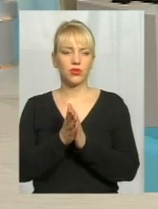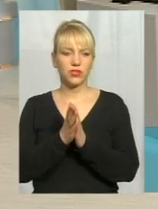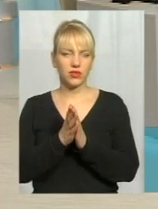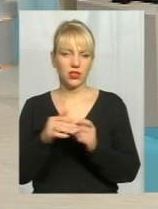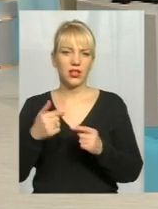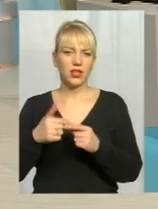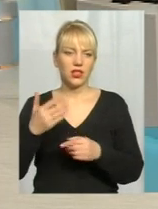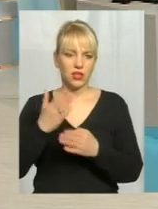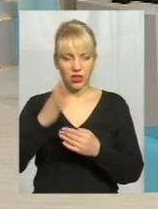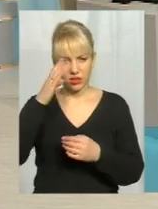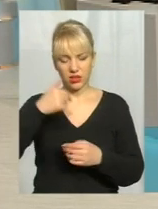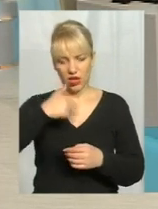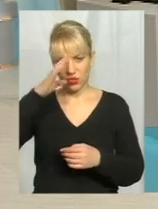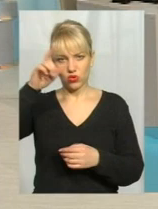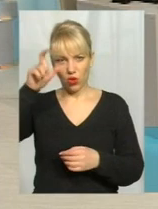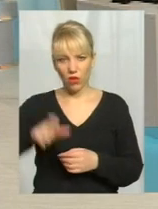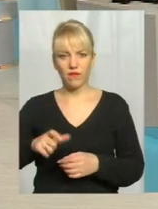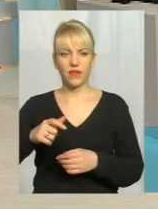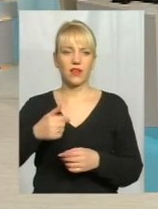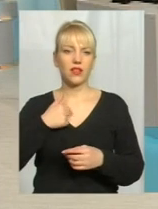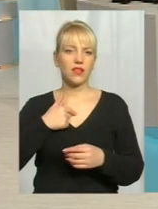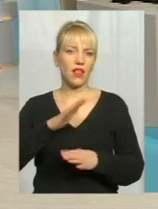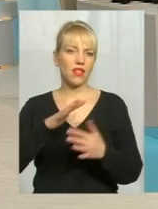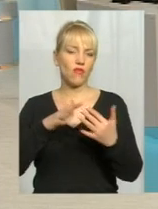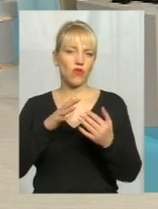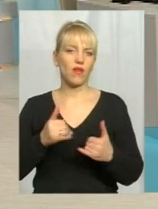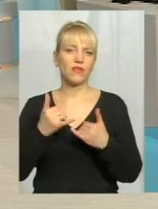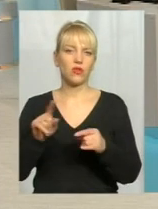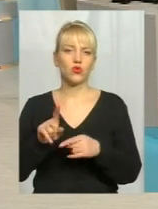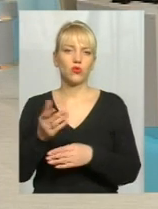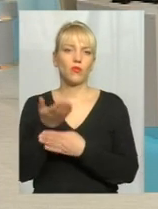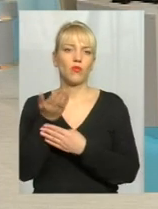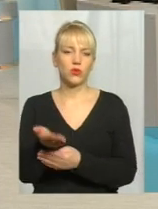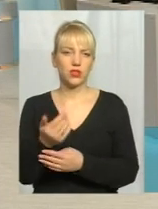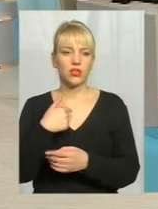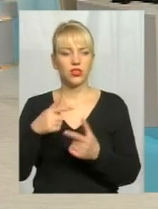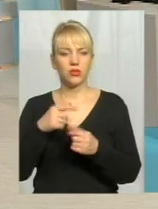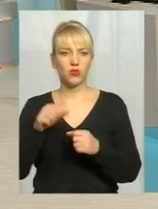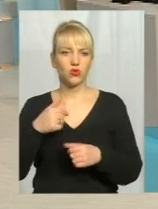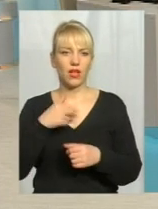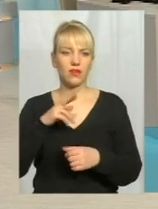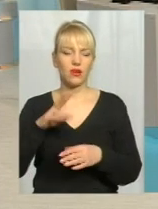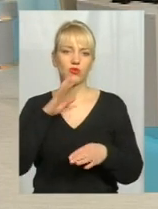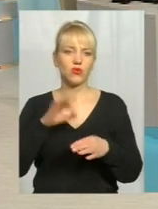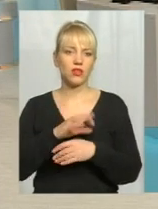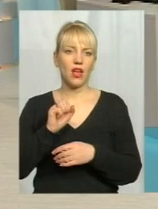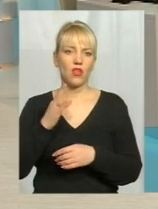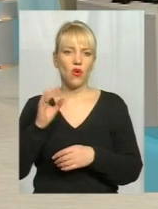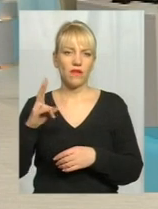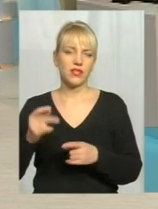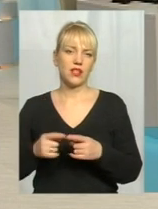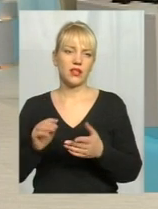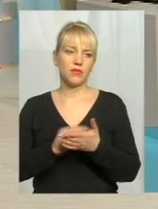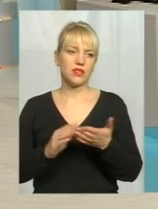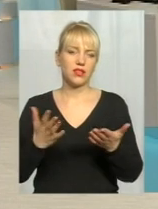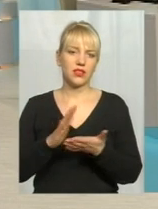він каже, я чоловік, і я не для того. Твою увагу зараз просити. Чи можу я, як дружина АТОвця, написати якусь